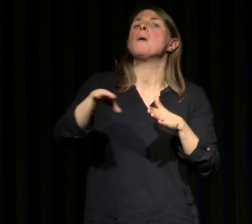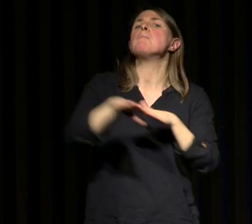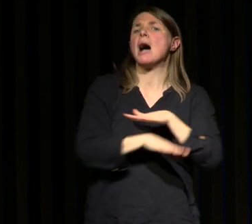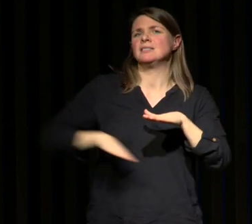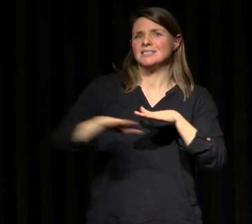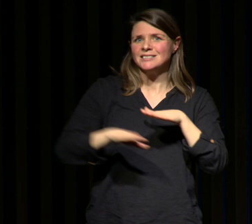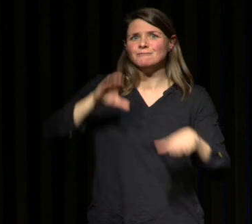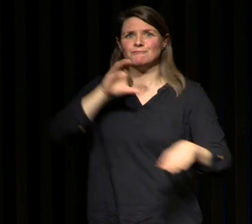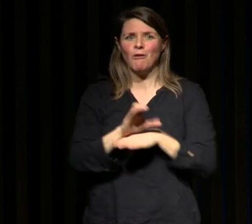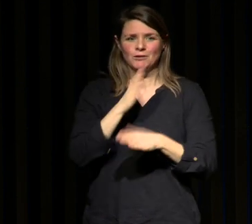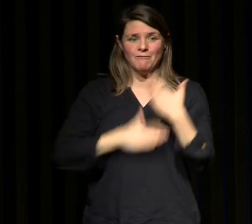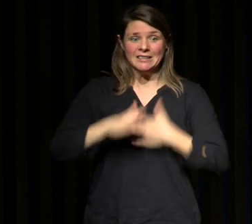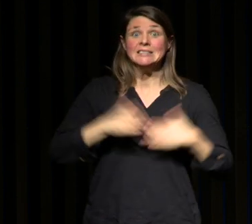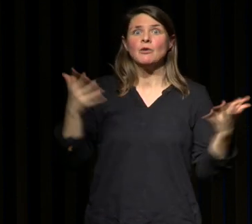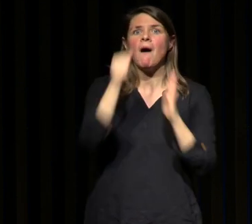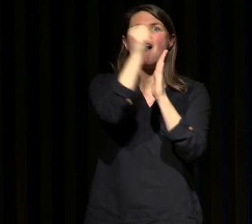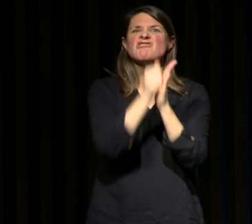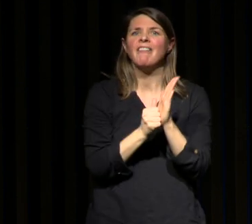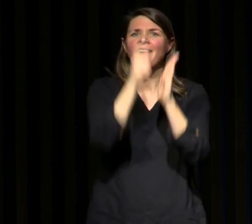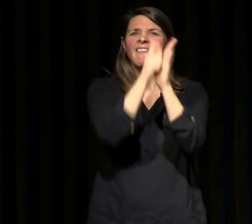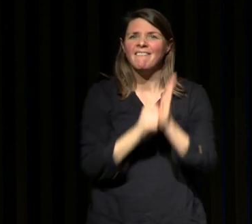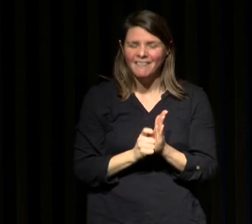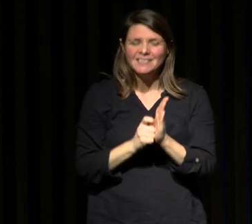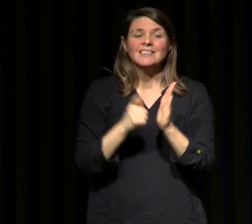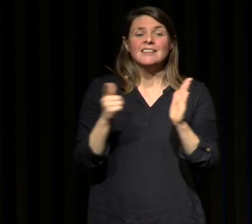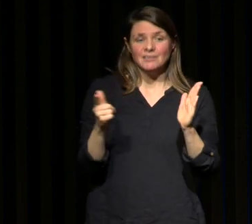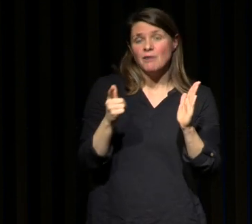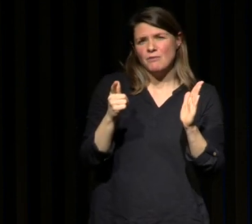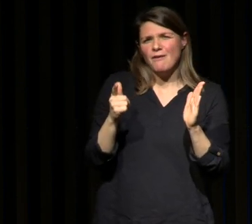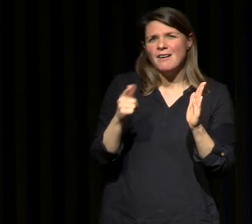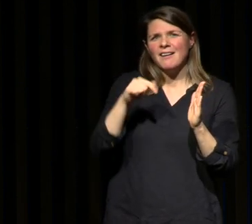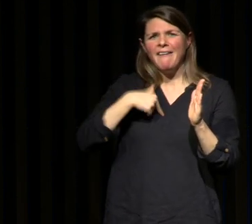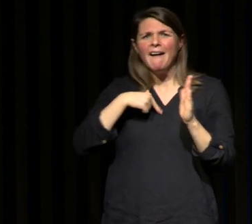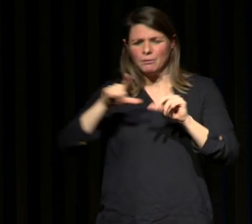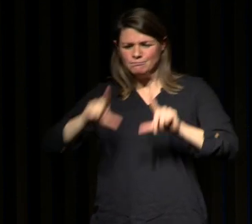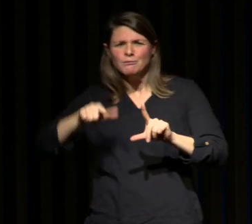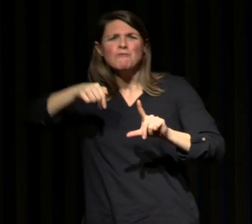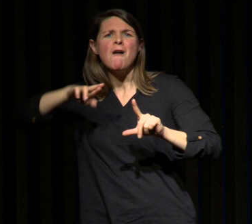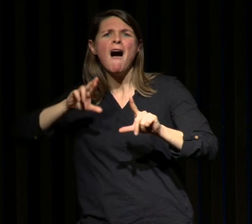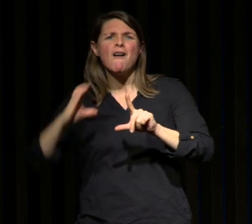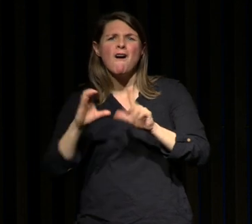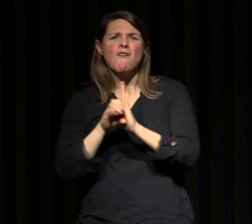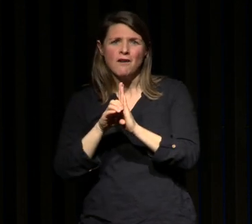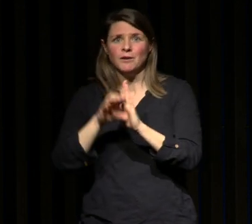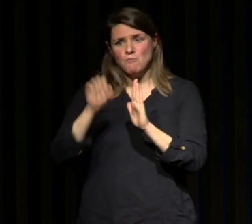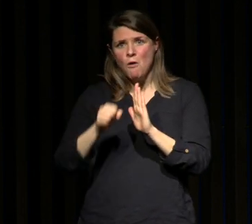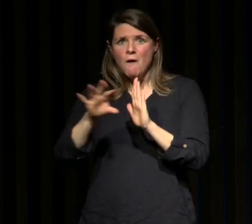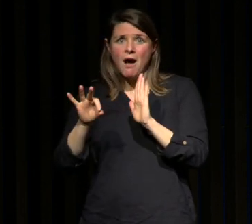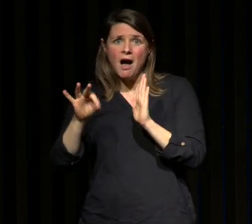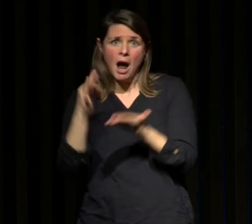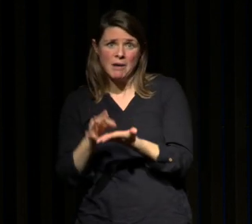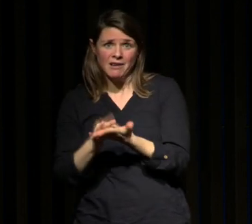c'est avant tout des agendas on a même allé jusqu'à mettre un QR code au dos du livre qui vous permet de télécharger gratuitement une application